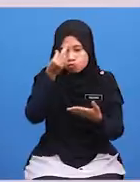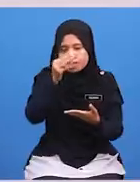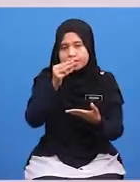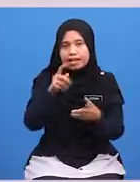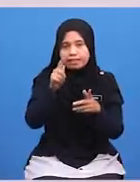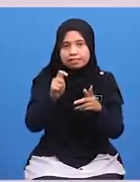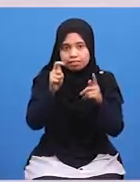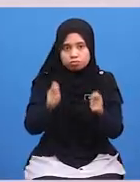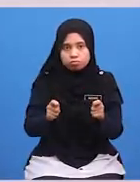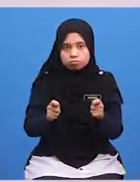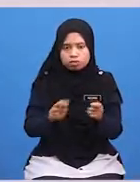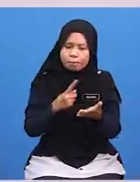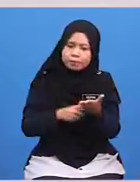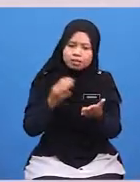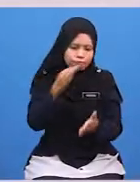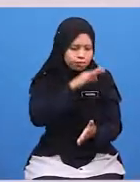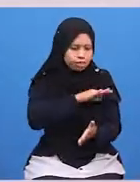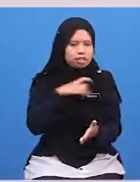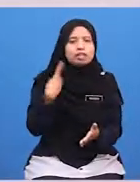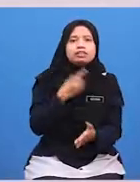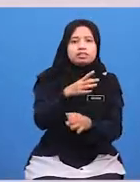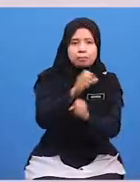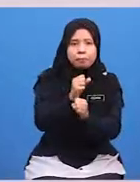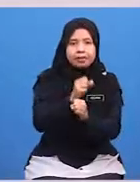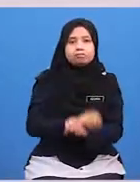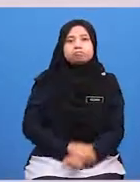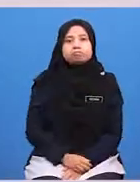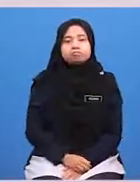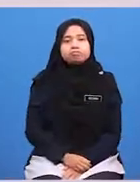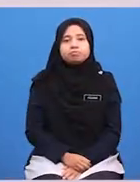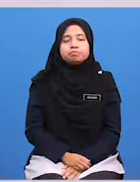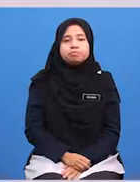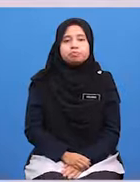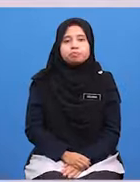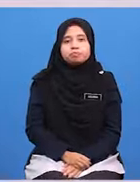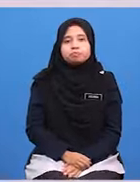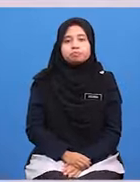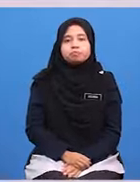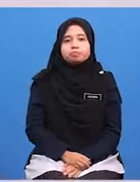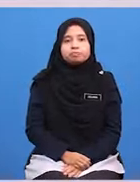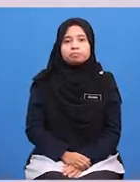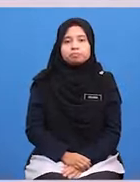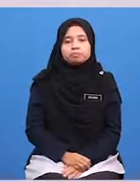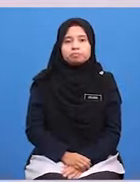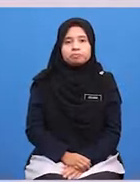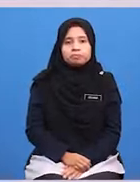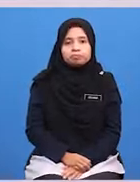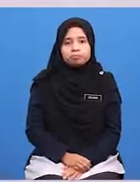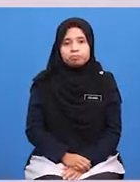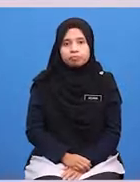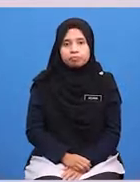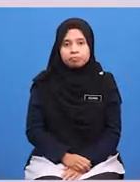Apakah Kebaikan Yang kita Perolehi Sekiranya Kita Mengamalkan Tuntutan Hadis